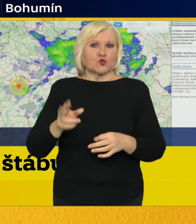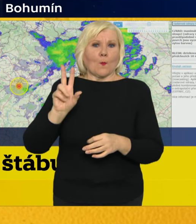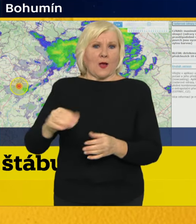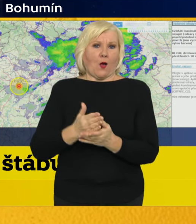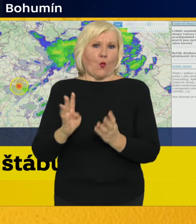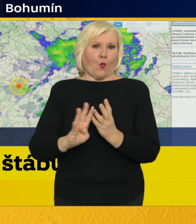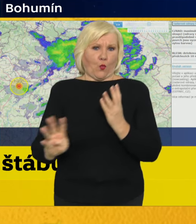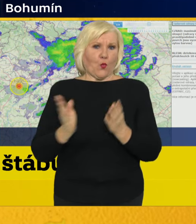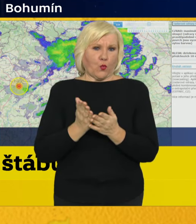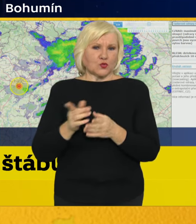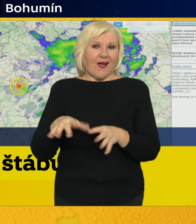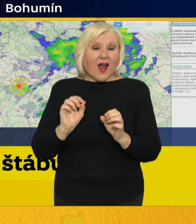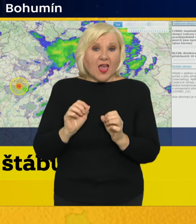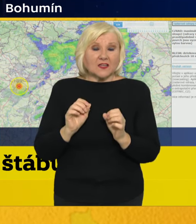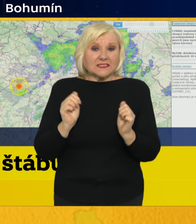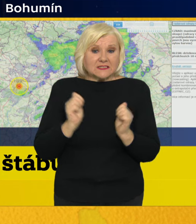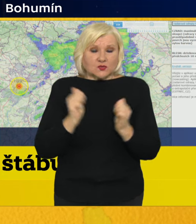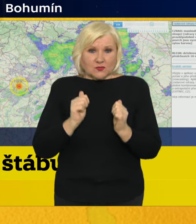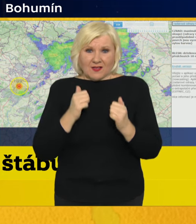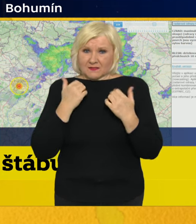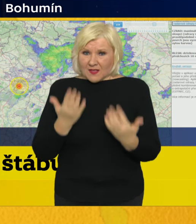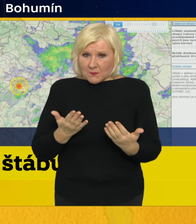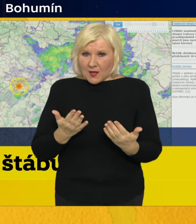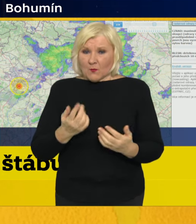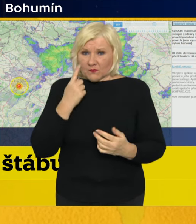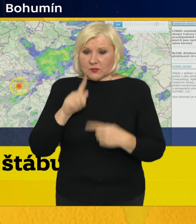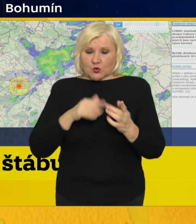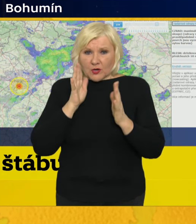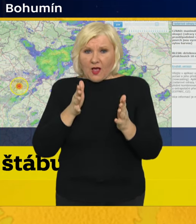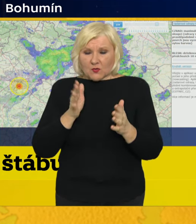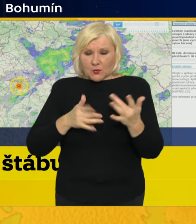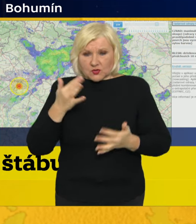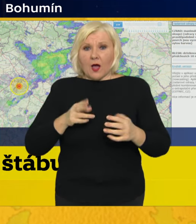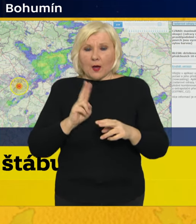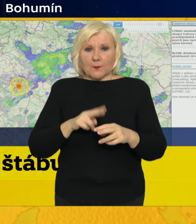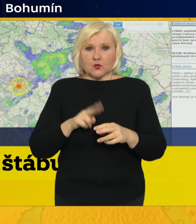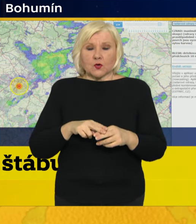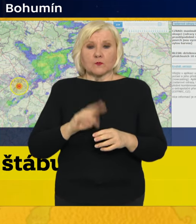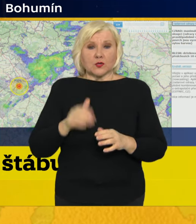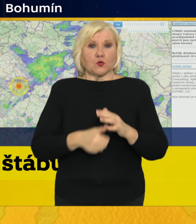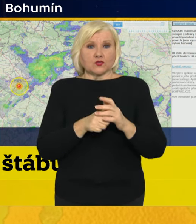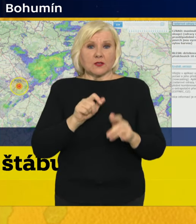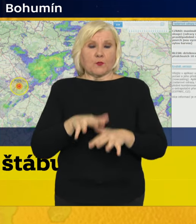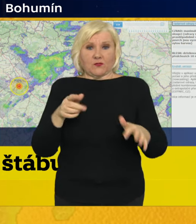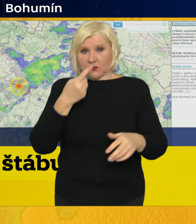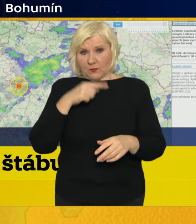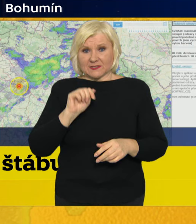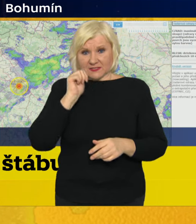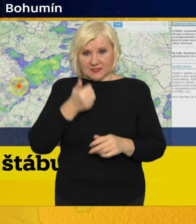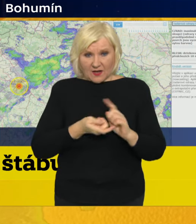čísla jsou nejistá a budou i v průběhu rána dopočítána a blíží informace podáme pojednání u Střední povodňové komese zítra.